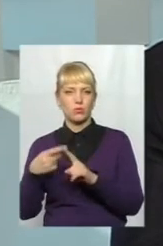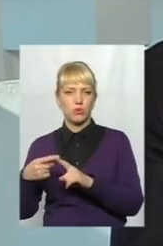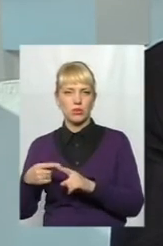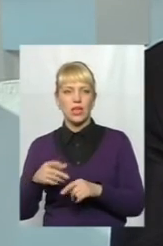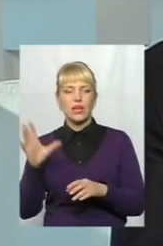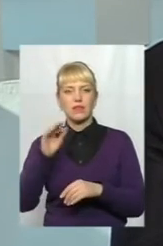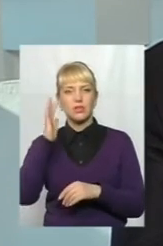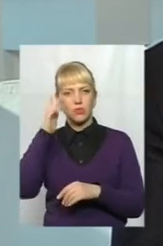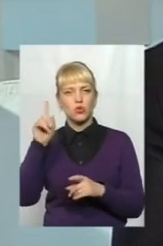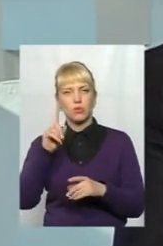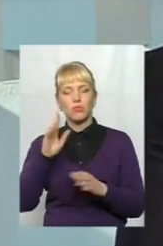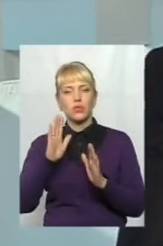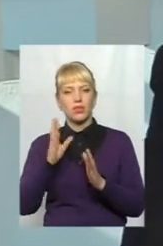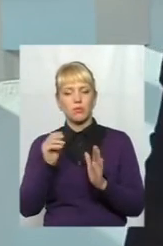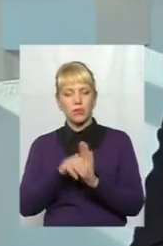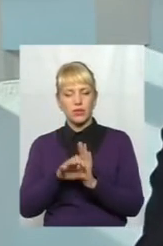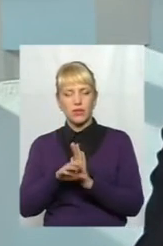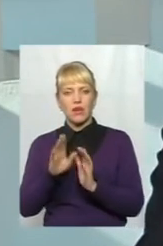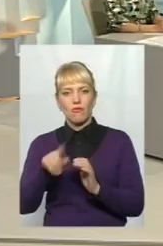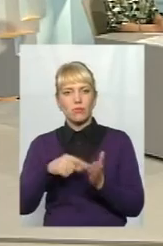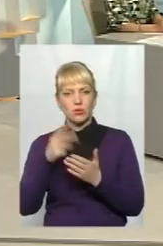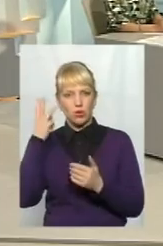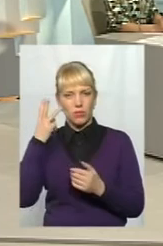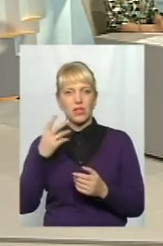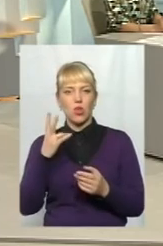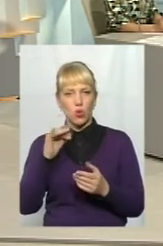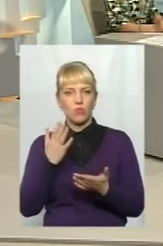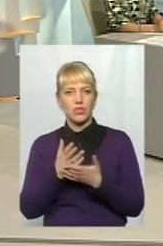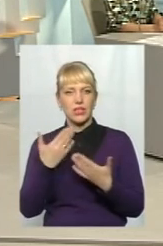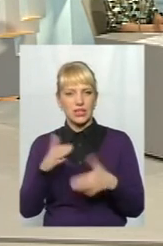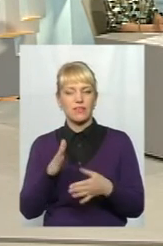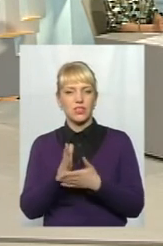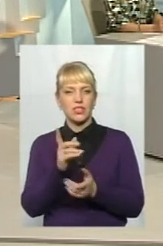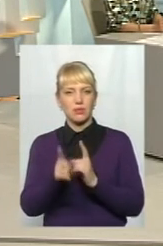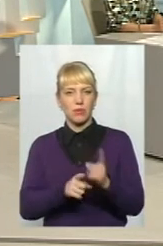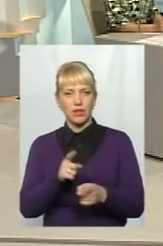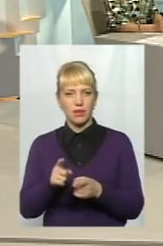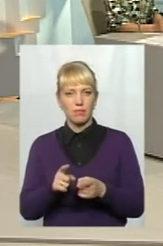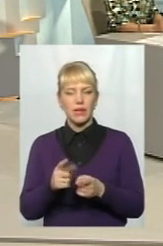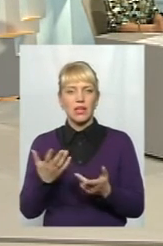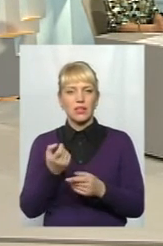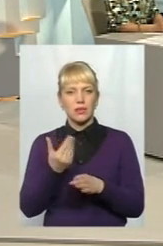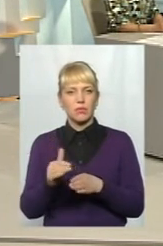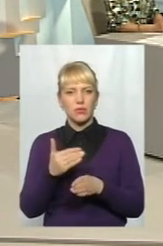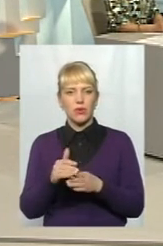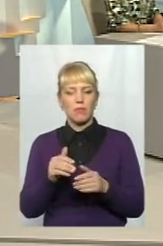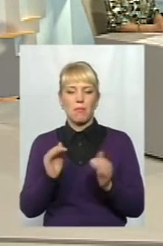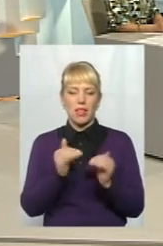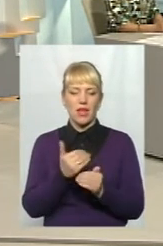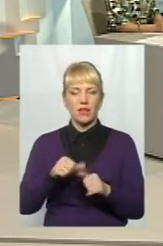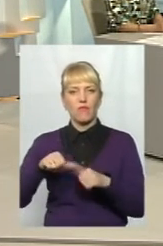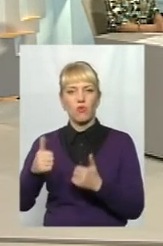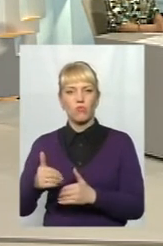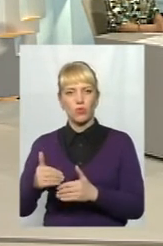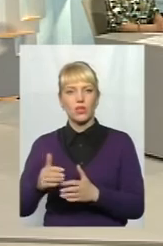про те, щоб вкласти гроші в Хмельницькій. Але певні точкові зміни, які потім, як скажімо так, маленьке, щось формує велике, і воно обов